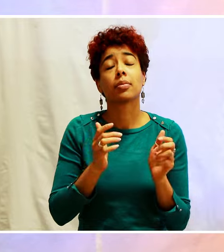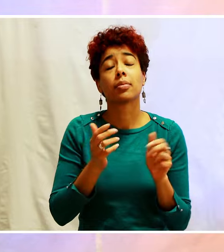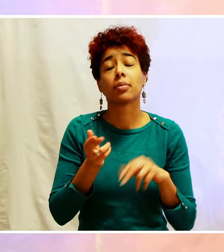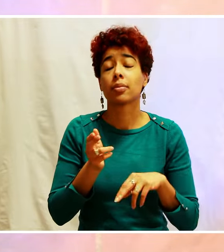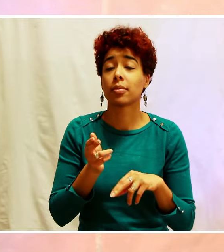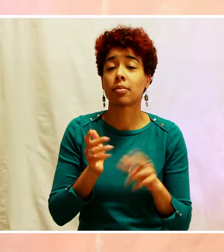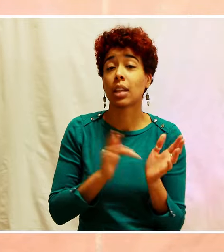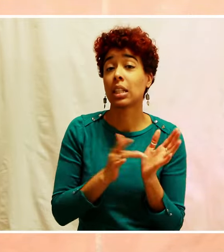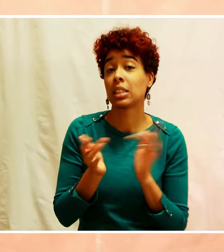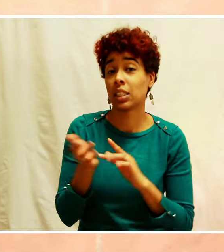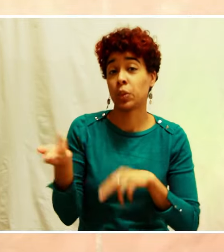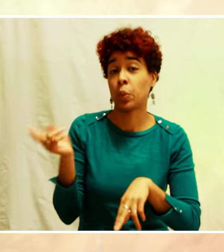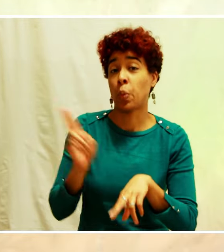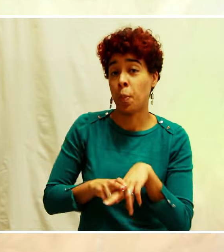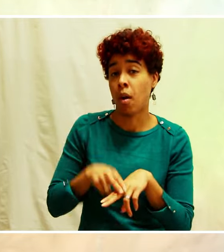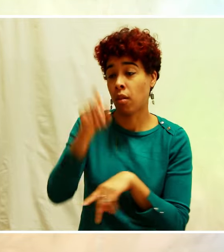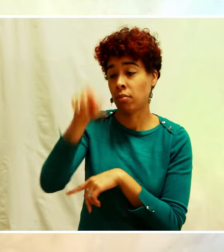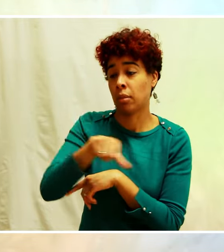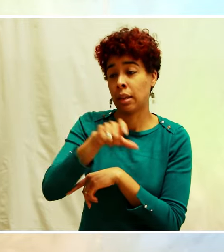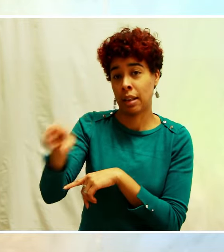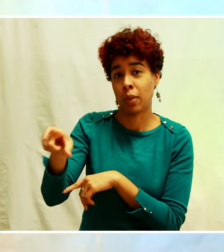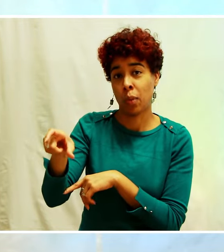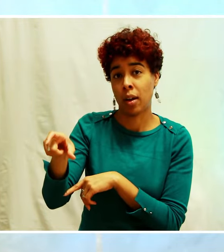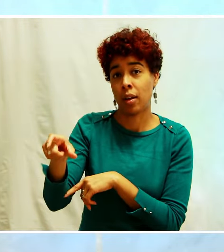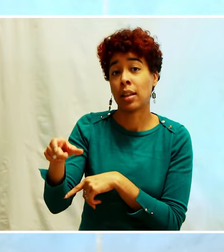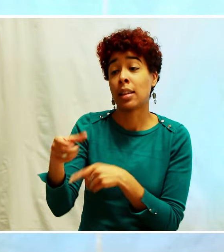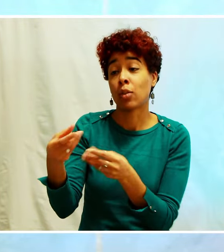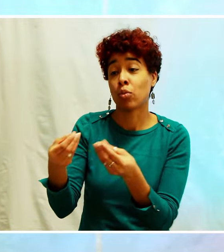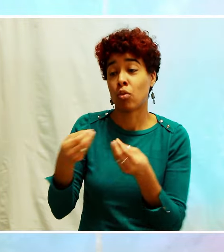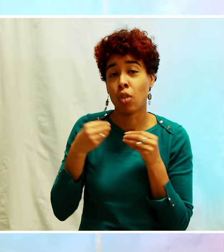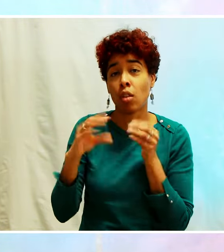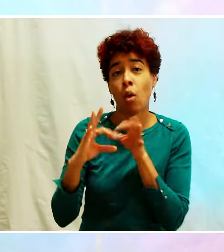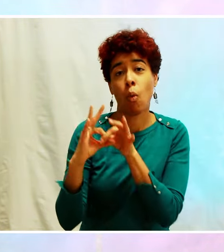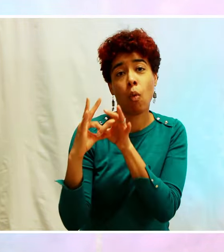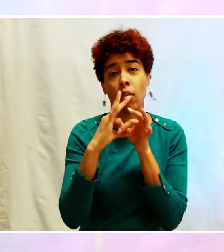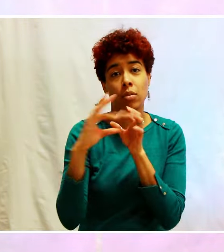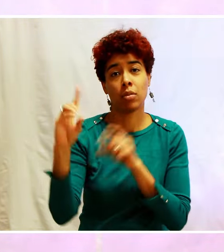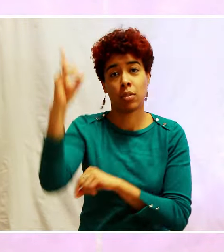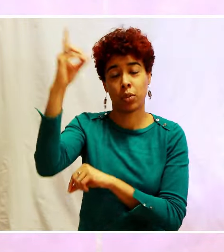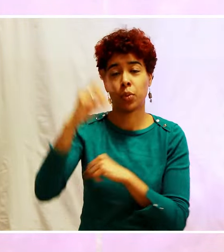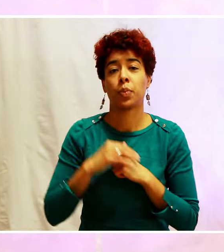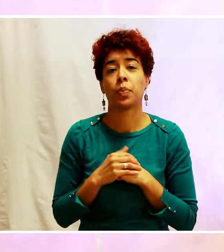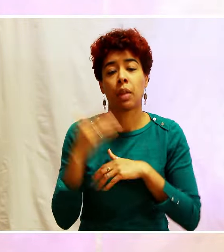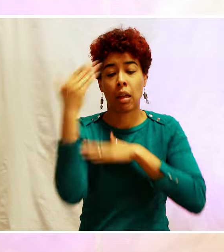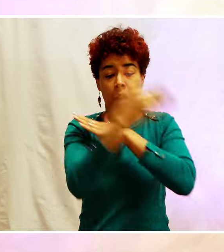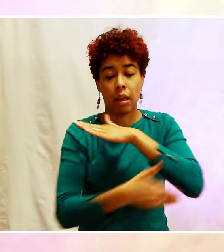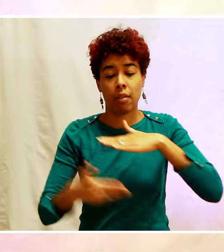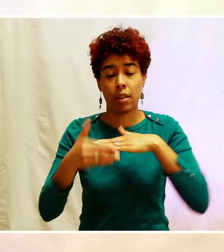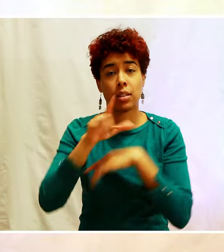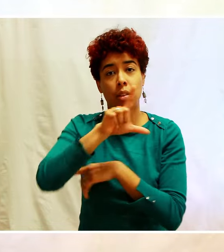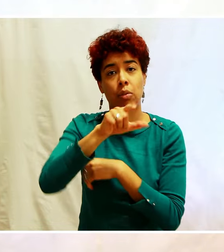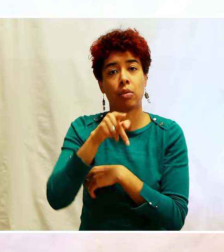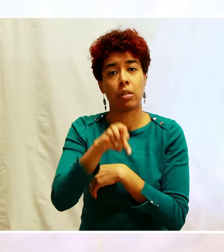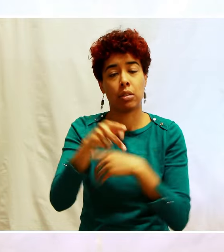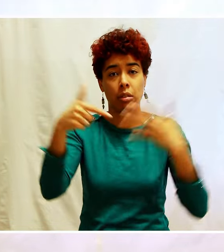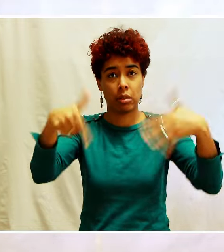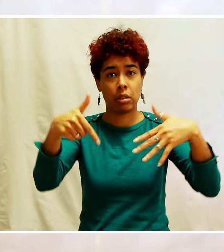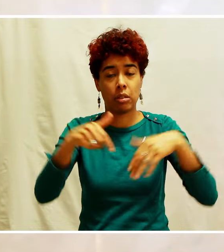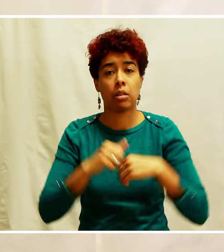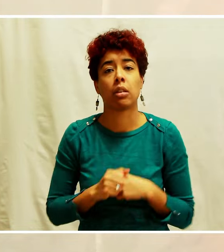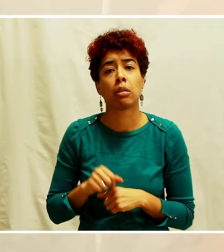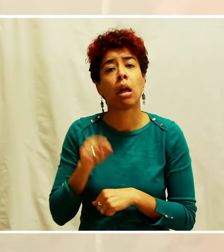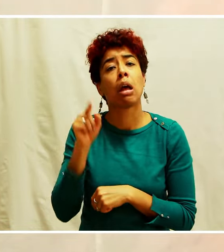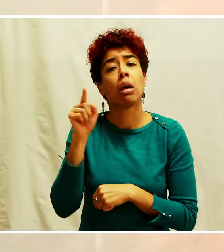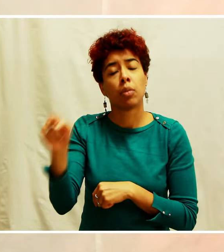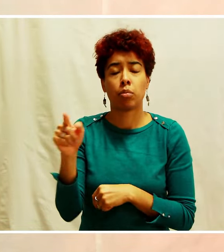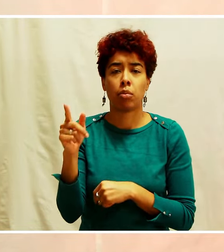a une relation avec le Père en Jésus-Christ. Éphésion 2.17, il est venu annoncer la paix à vous qui étiez